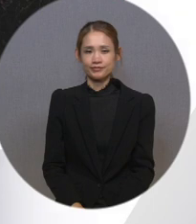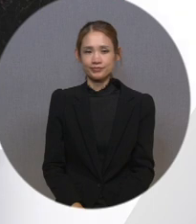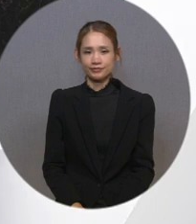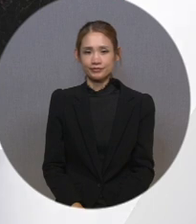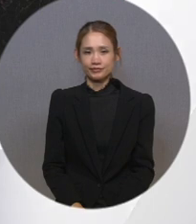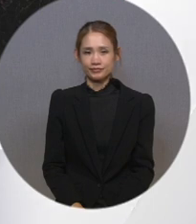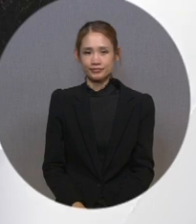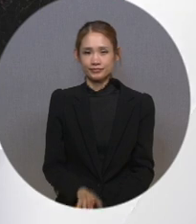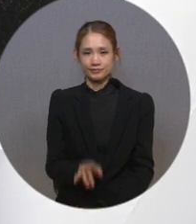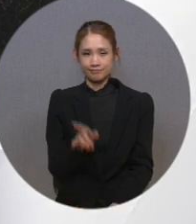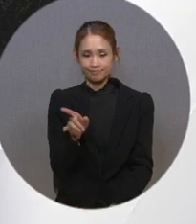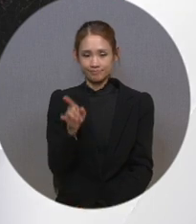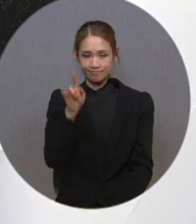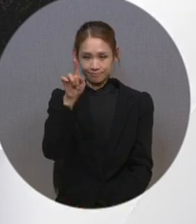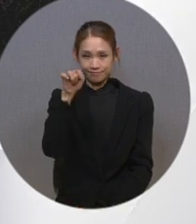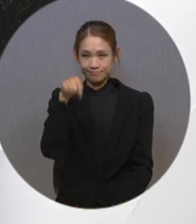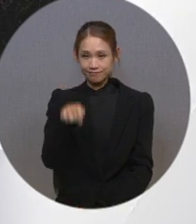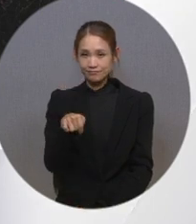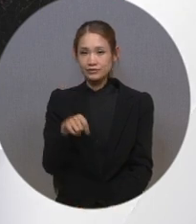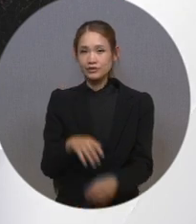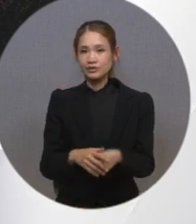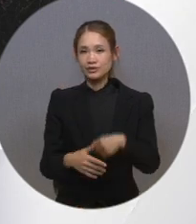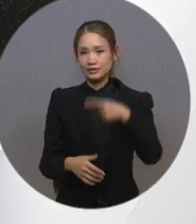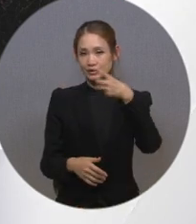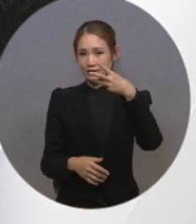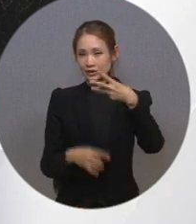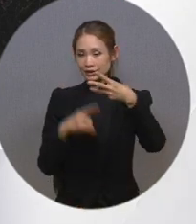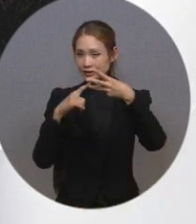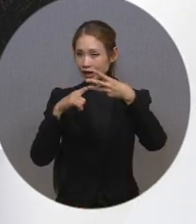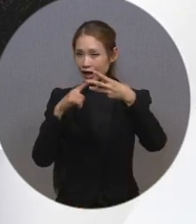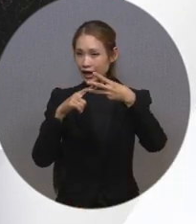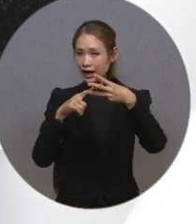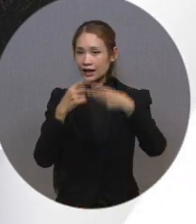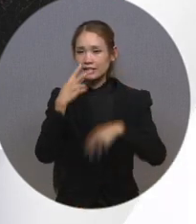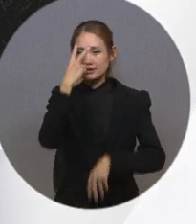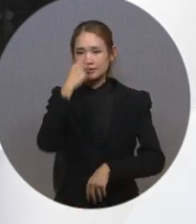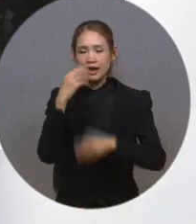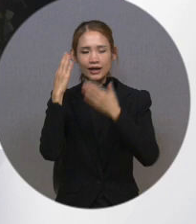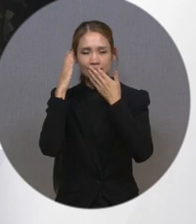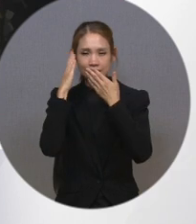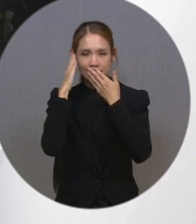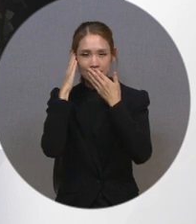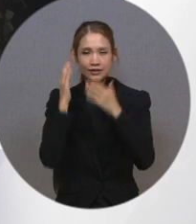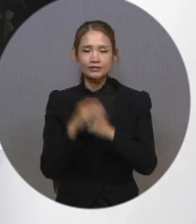다시 방향키를 이용해 세 번째 위치한 시각 청각 장애인 설정으로 이동 후